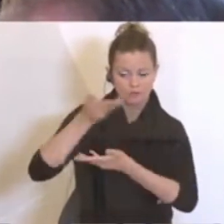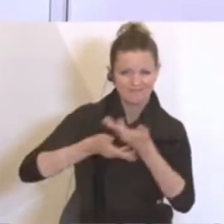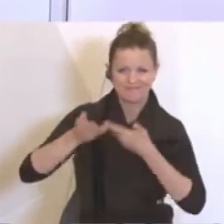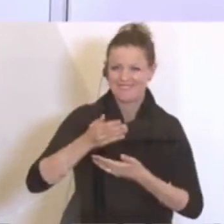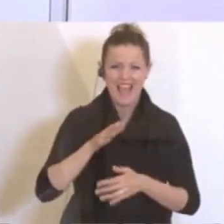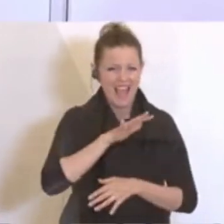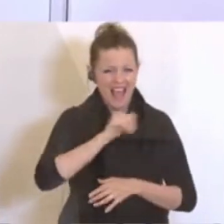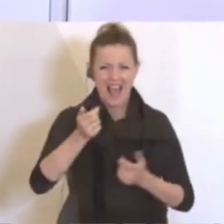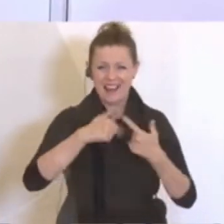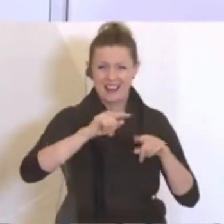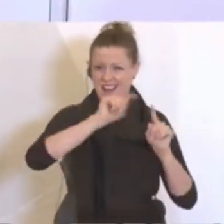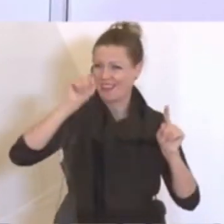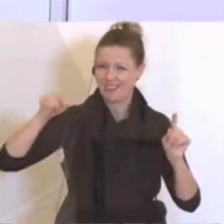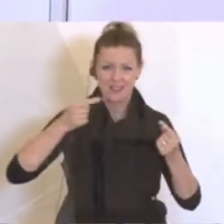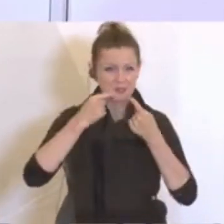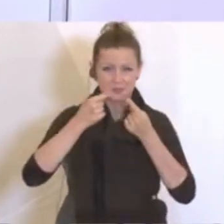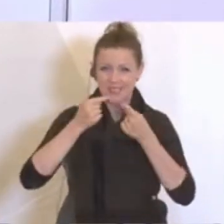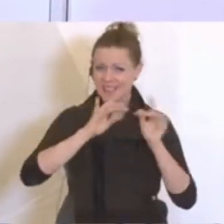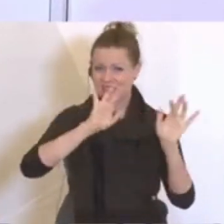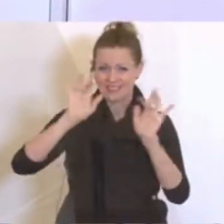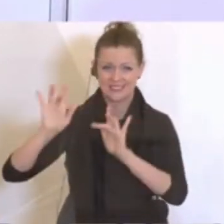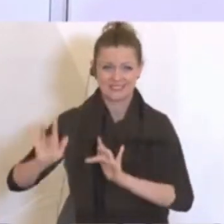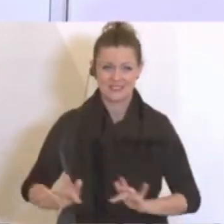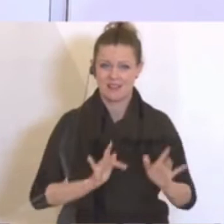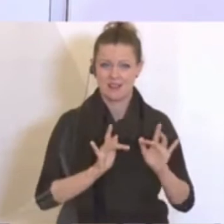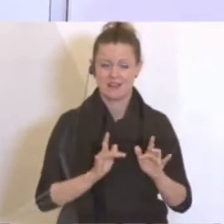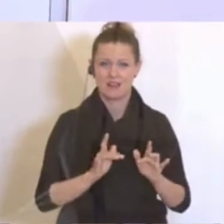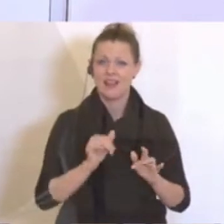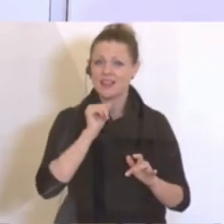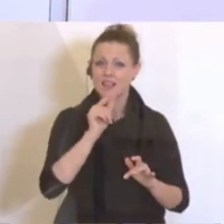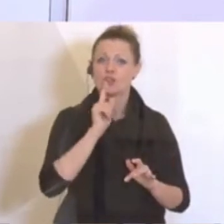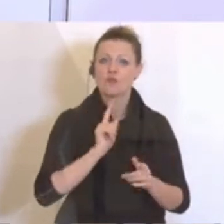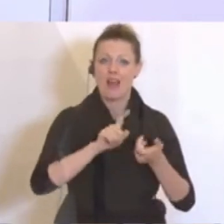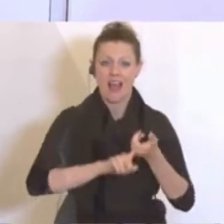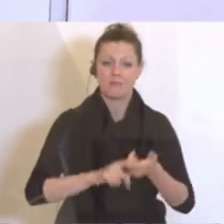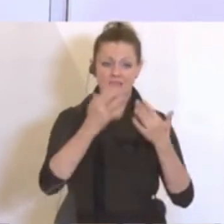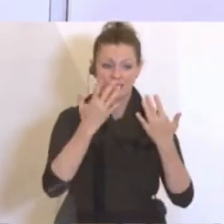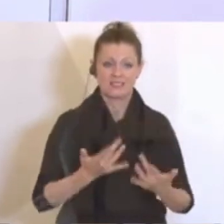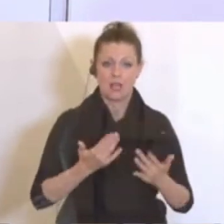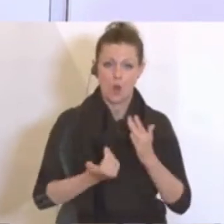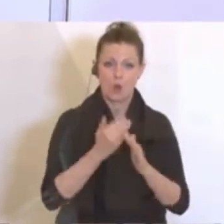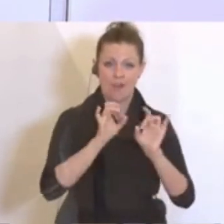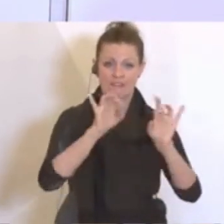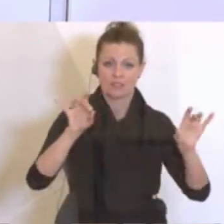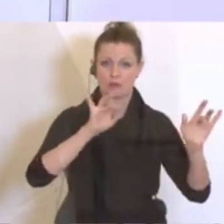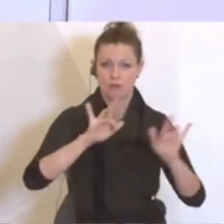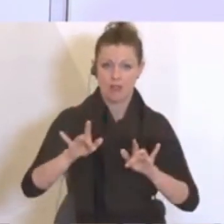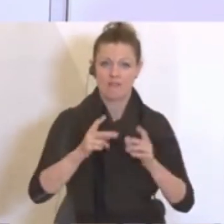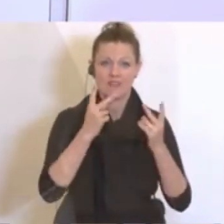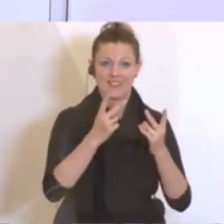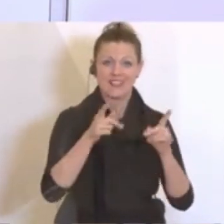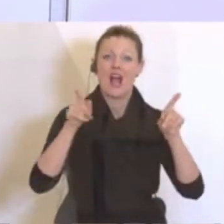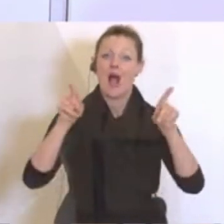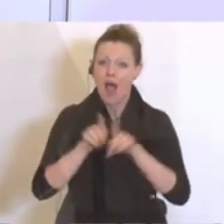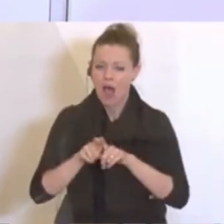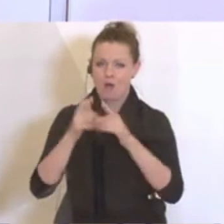allen Ländern Gespräche. Es ist aber nicht nur die Zahl der Neuinfizierten relevant, sondern natürlich auch die